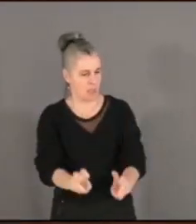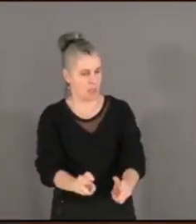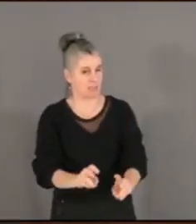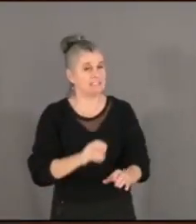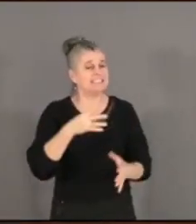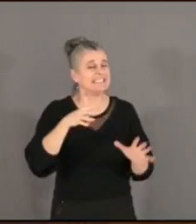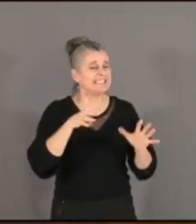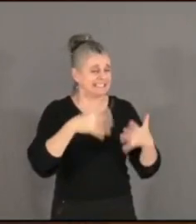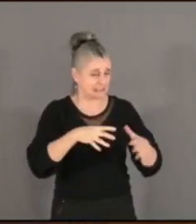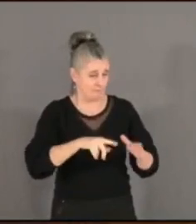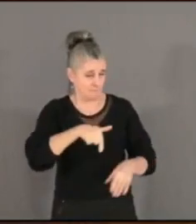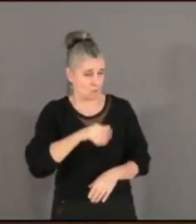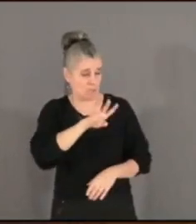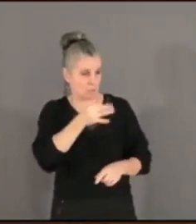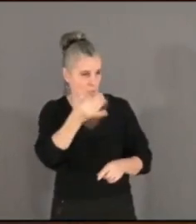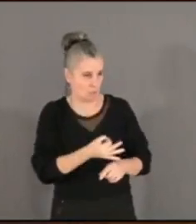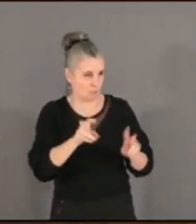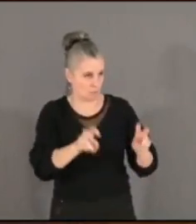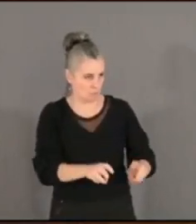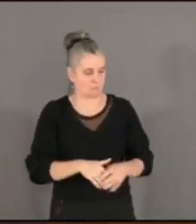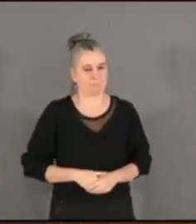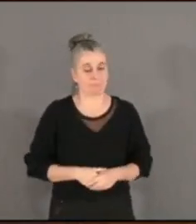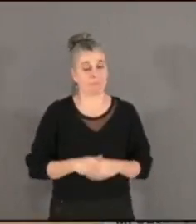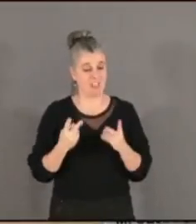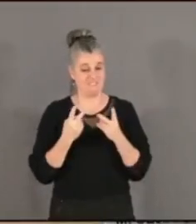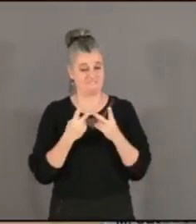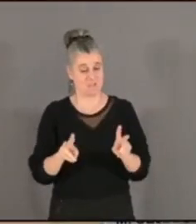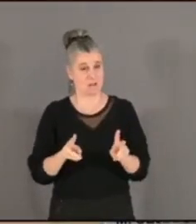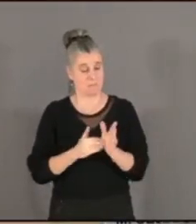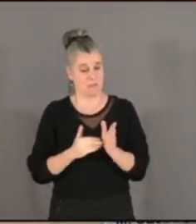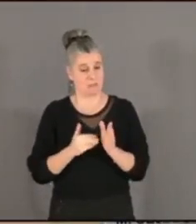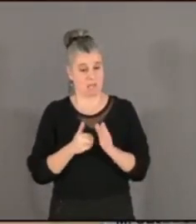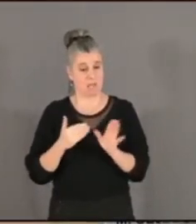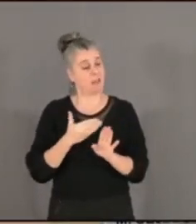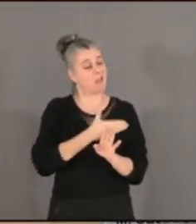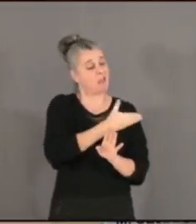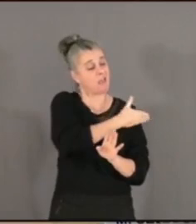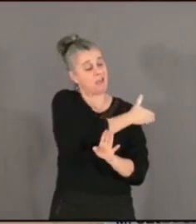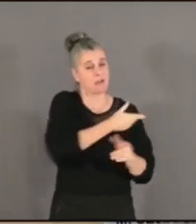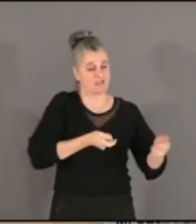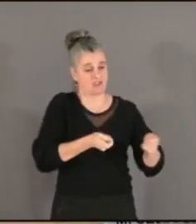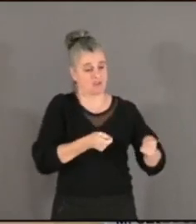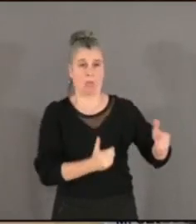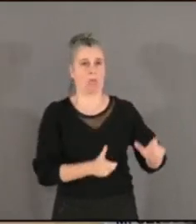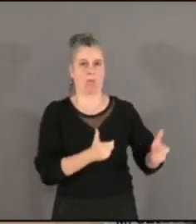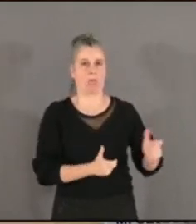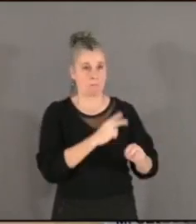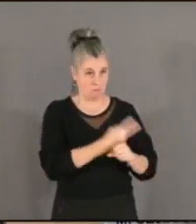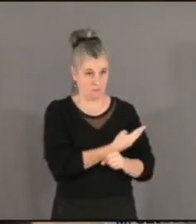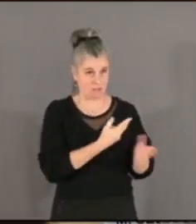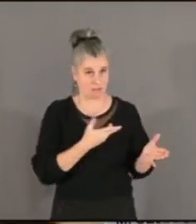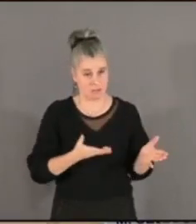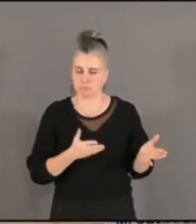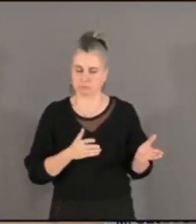% pour être précis. La ville paye de plein pot sa mauvaise gestion précédente et son défaut, pas tant d'anticipation. Les